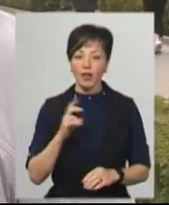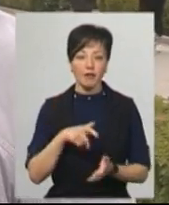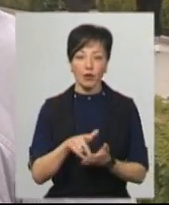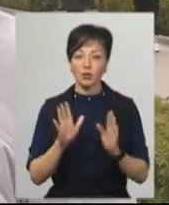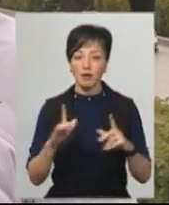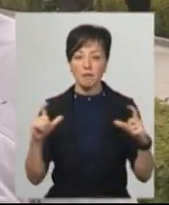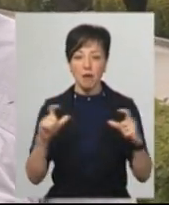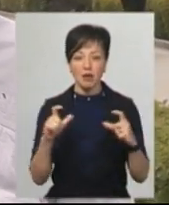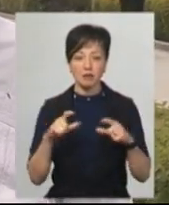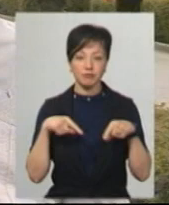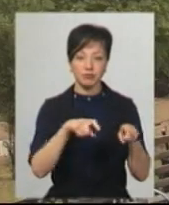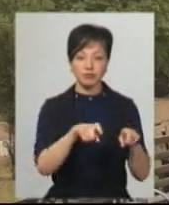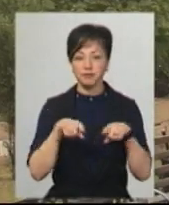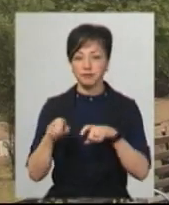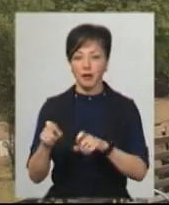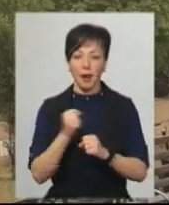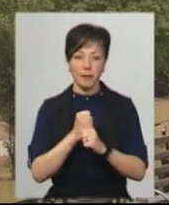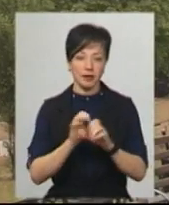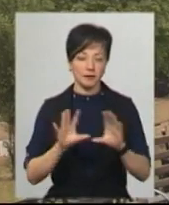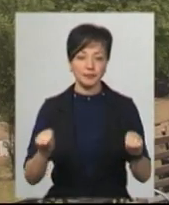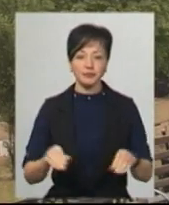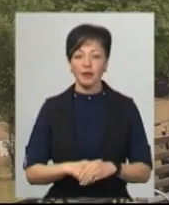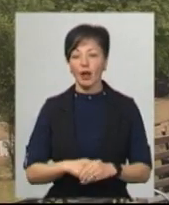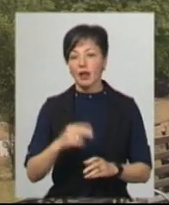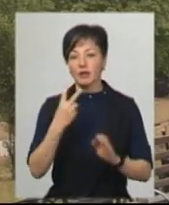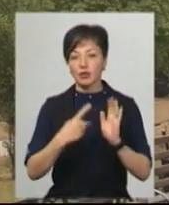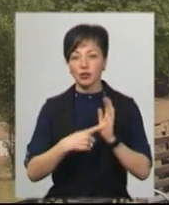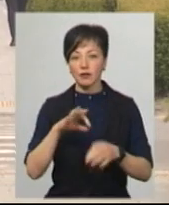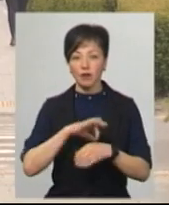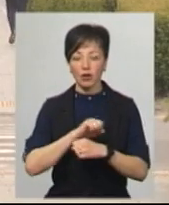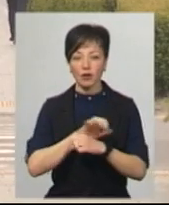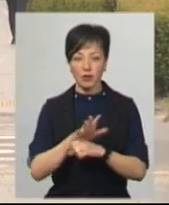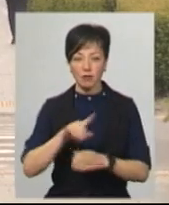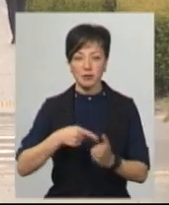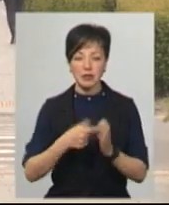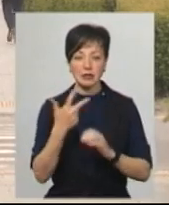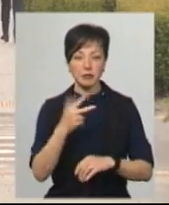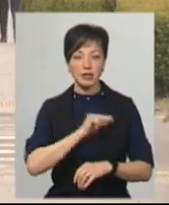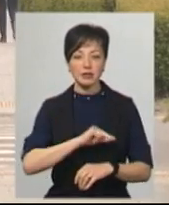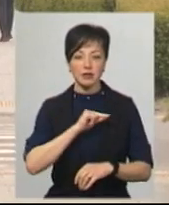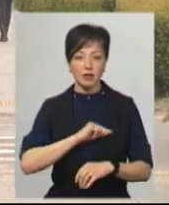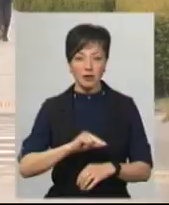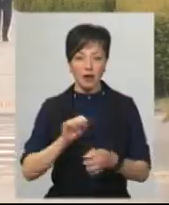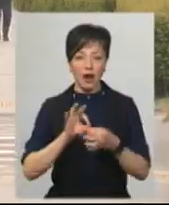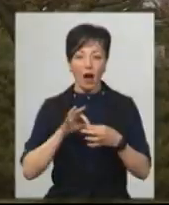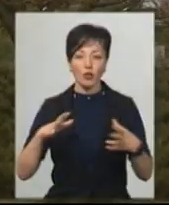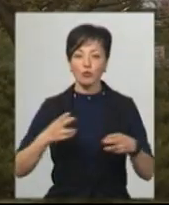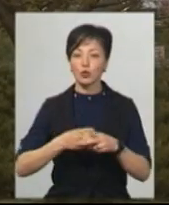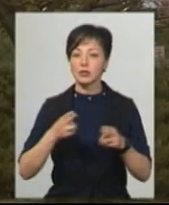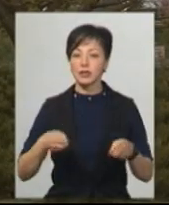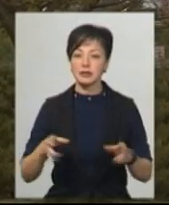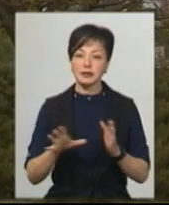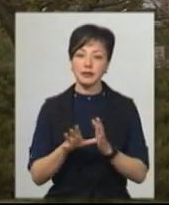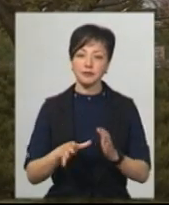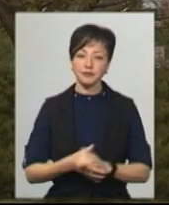слід в магазин, пробіглася аптека. Серед 26 хворих на COVID-19 у Нетішині троє працівники робочого складу Хмельницької атомної